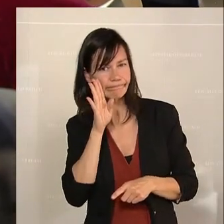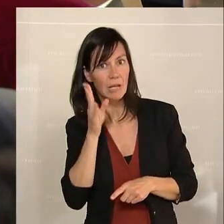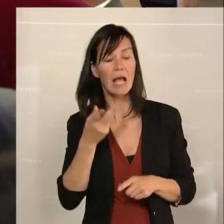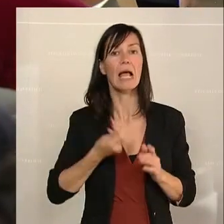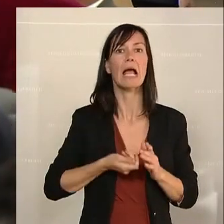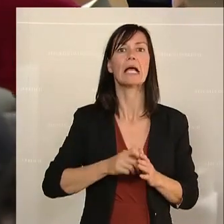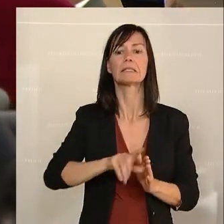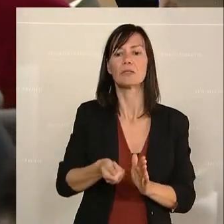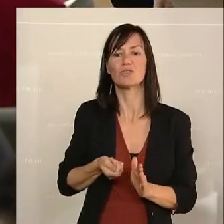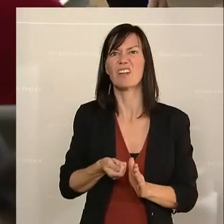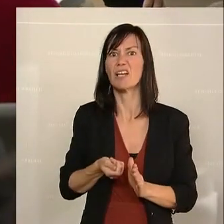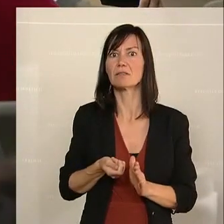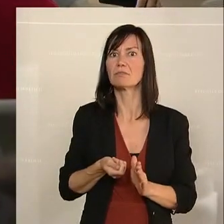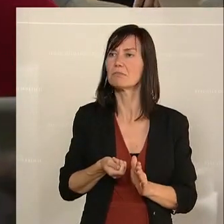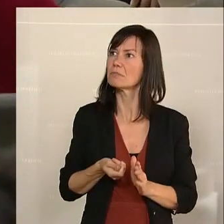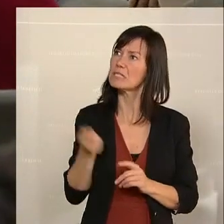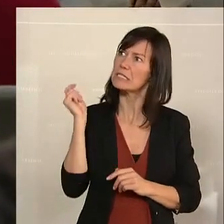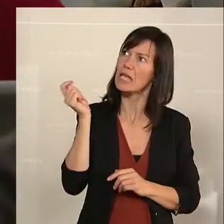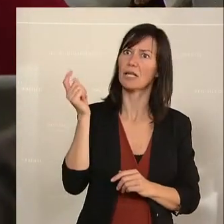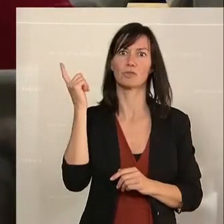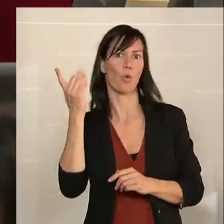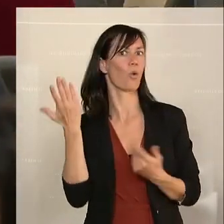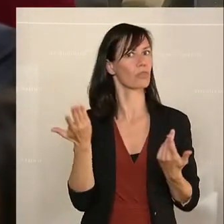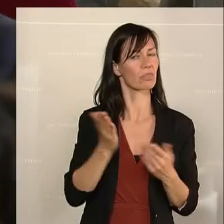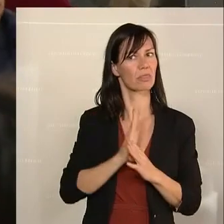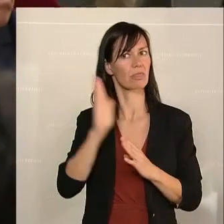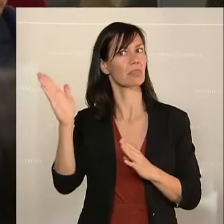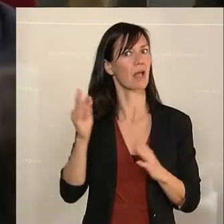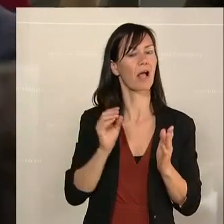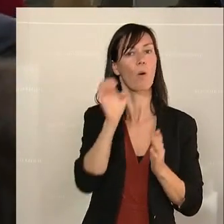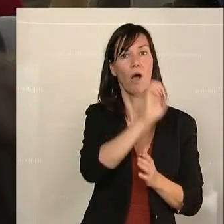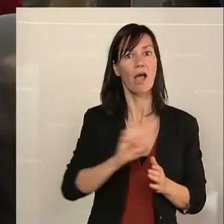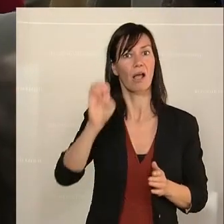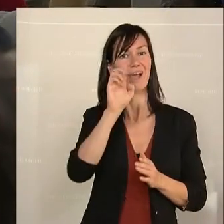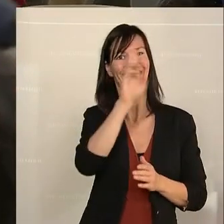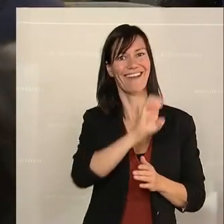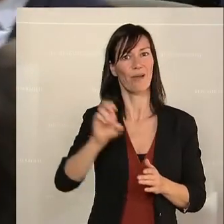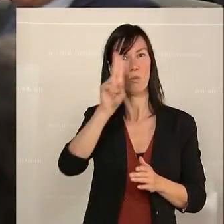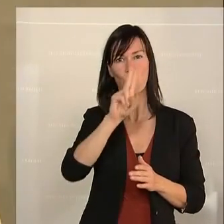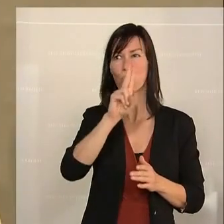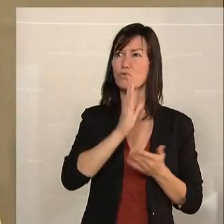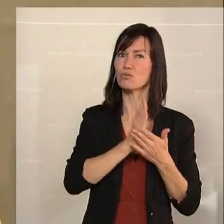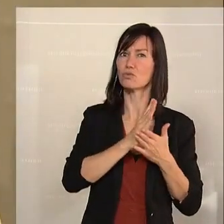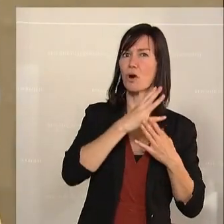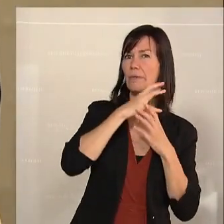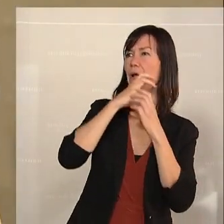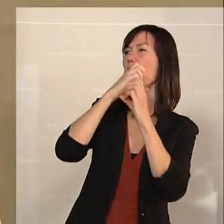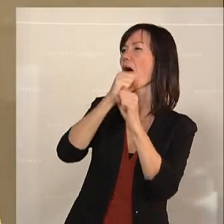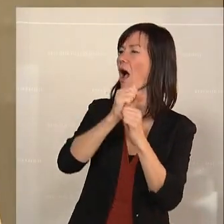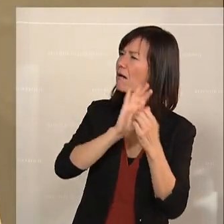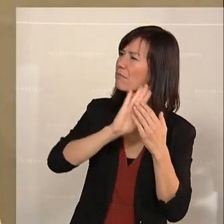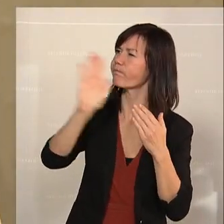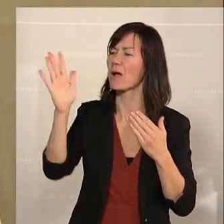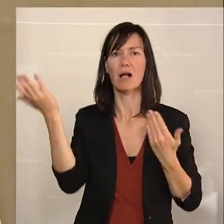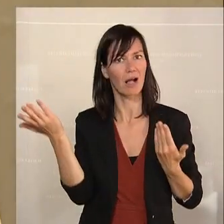sich von der Europäischen Union in einen Wirtschaftskrieg hineintreiben lassen, den wir, sehr geehrte Damen und Herren, nicht gewinnen können. Und